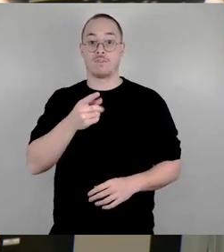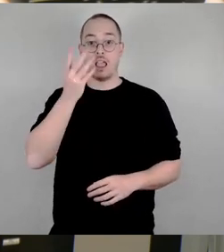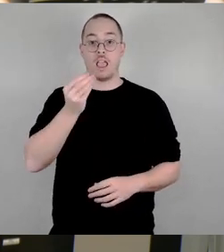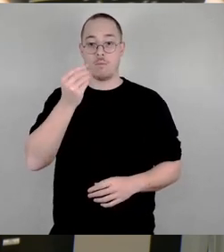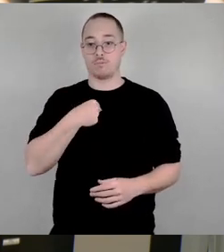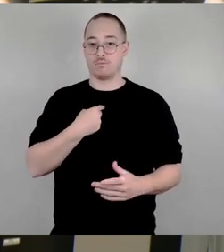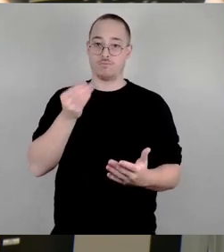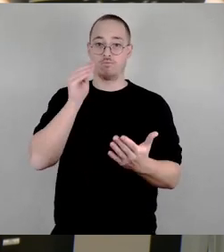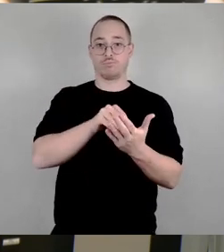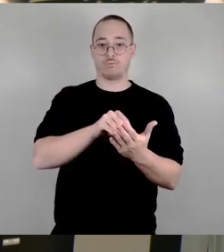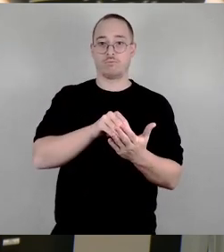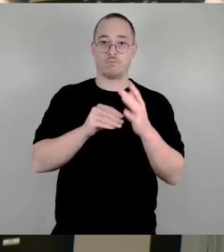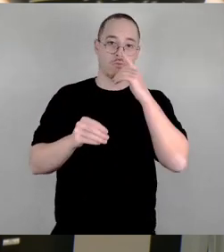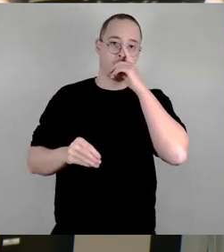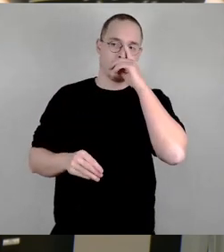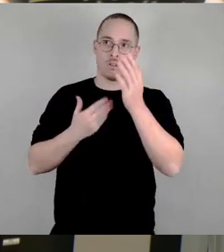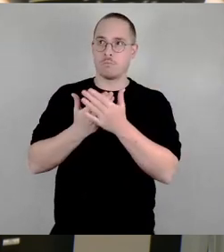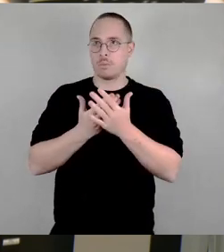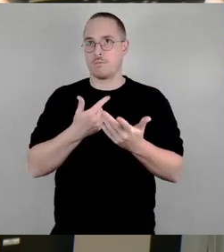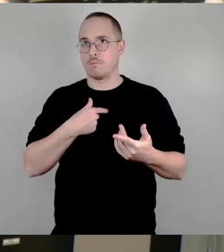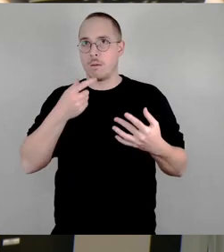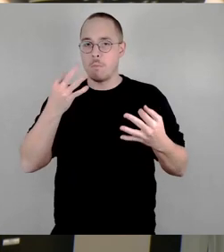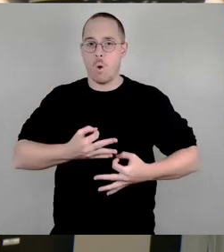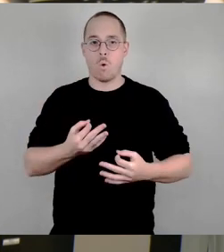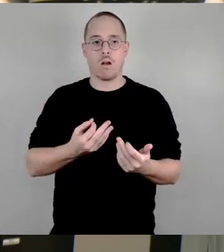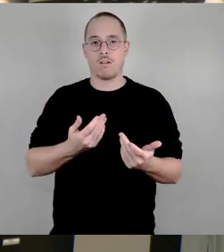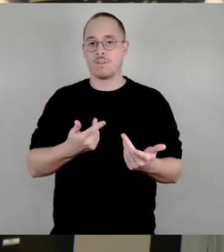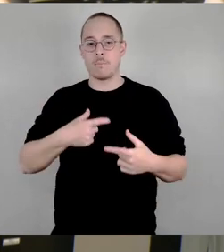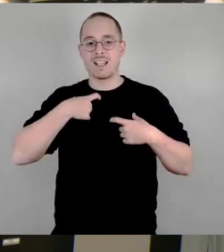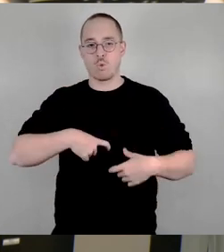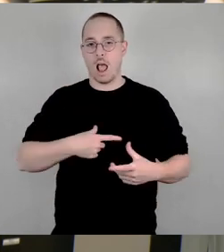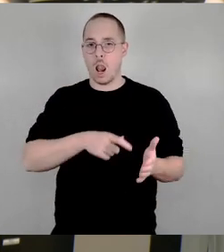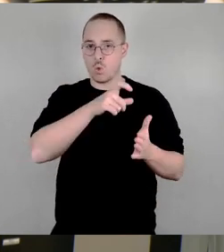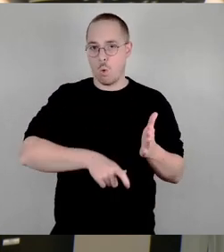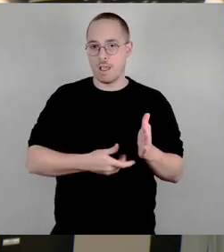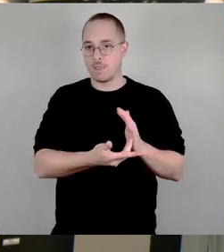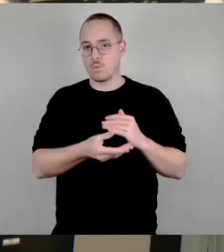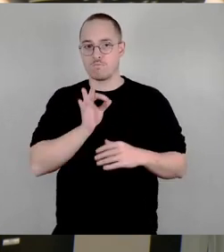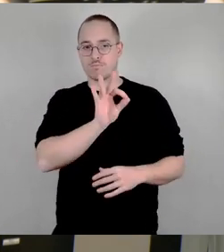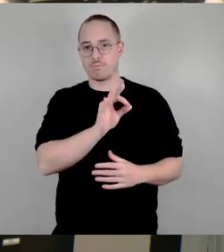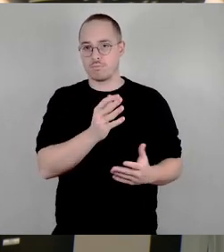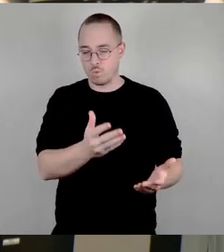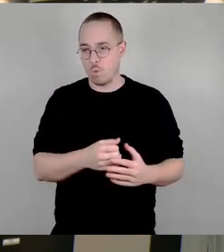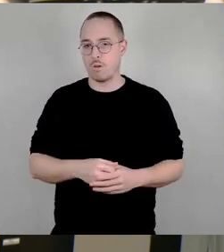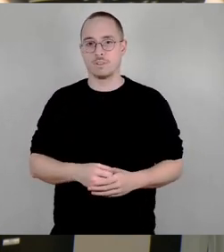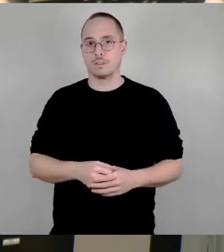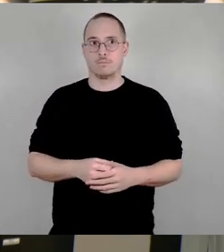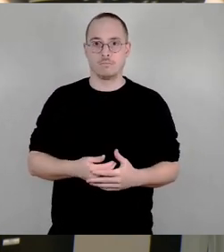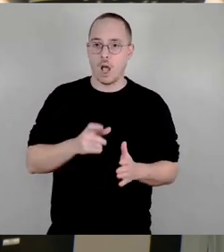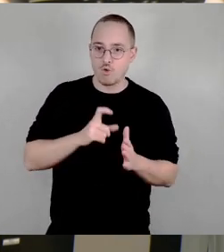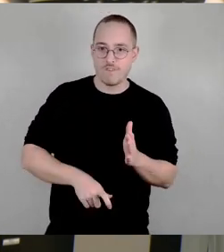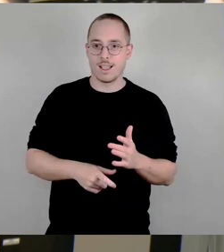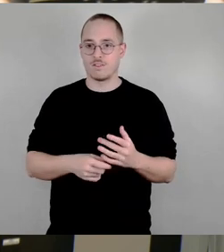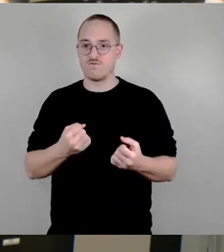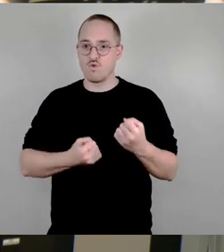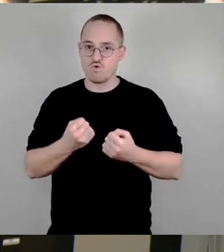Personalausweis, Reisepass, irgendwas, ja, Führerschein, dann wird das ja kontrolliert vom Ordnungsamt, wenn das eine Gruppe ist, müssen sie